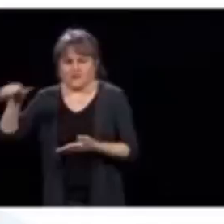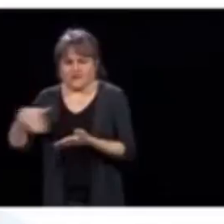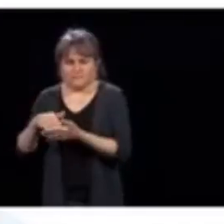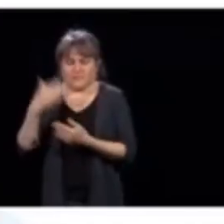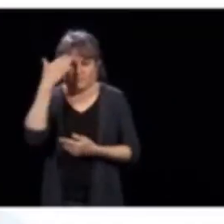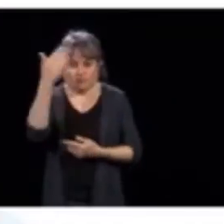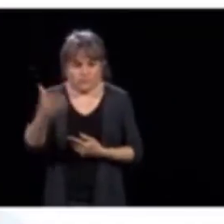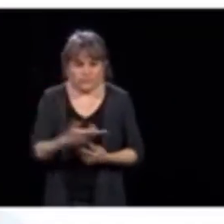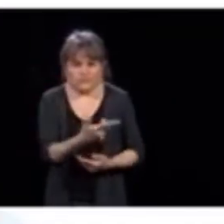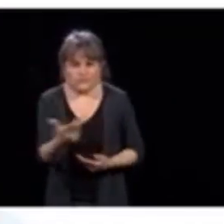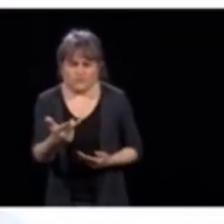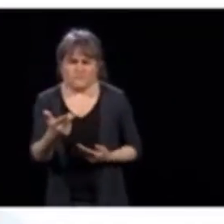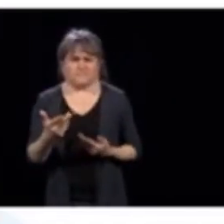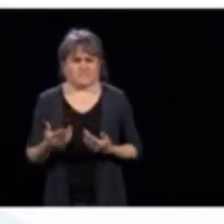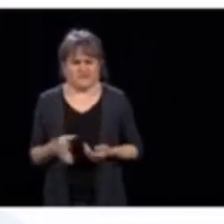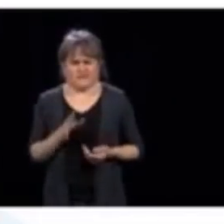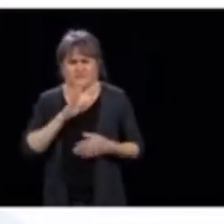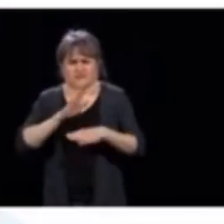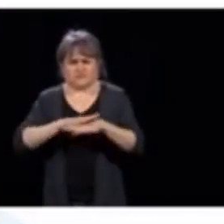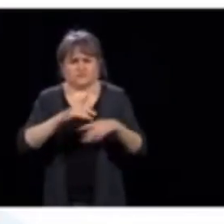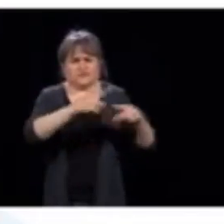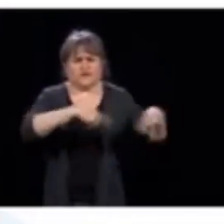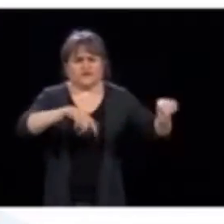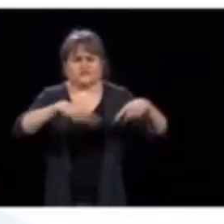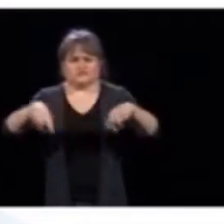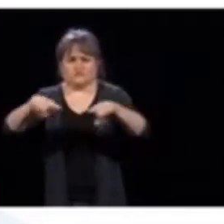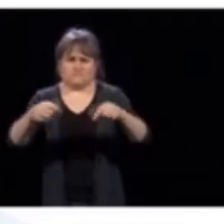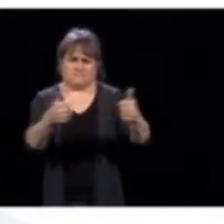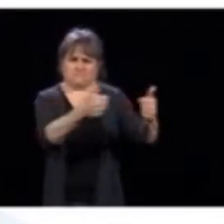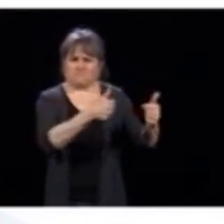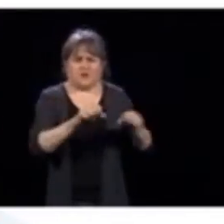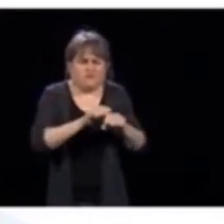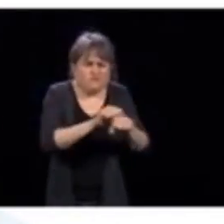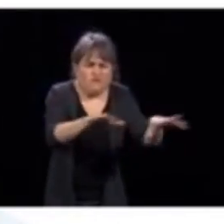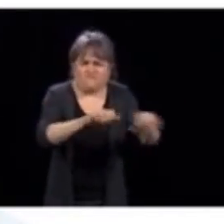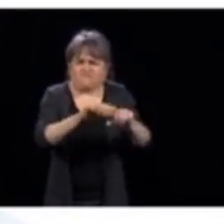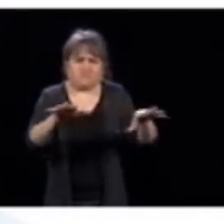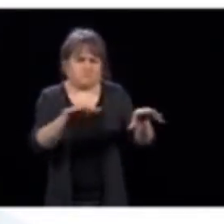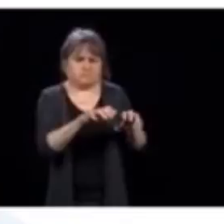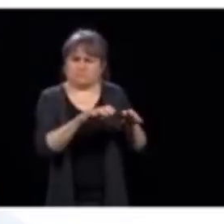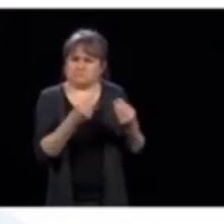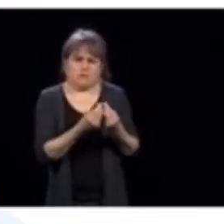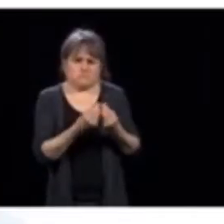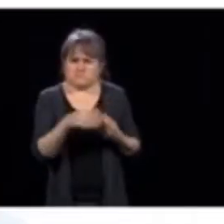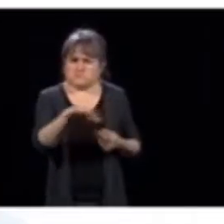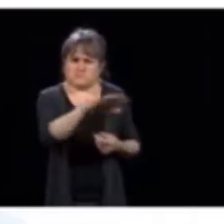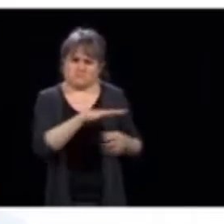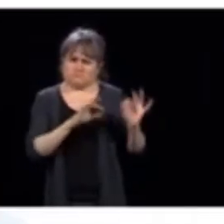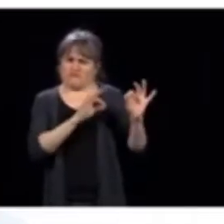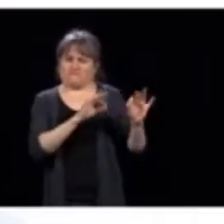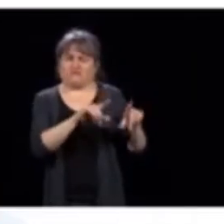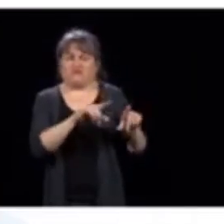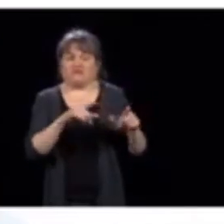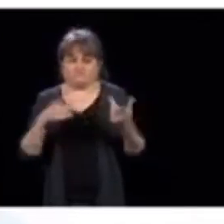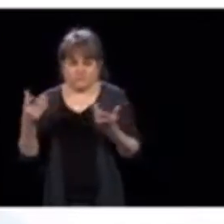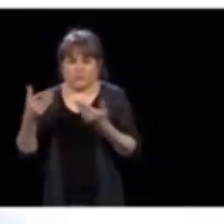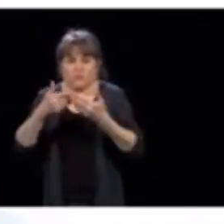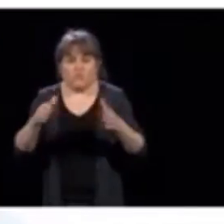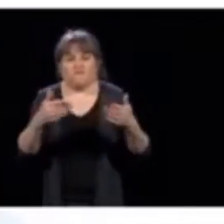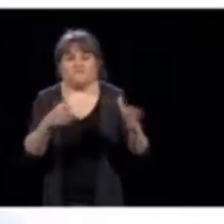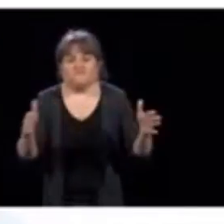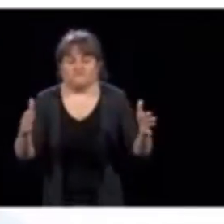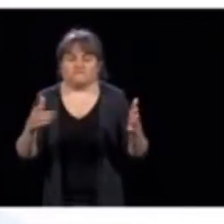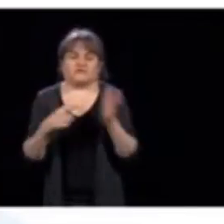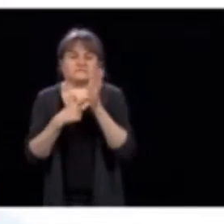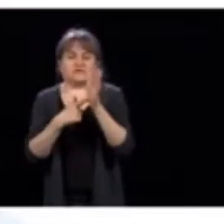Plusieurs régions sont donc, vous l'avez dit, très peu touchées par le coronavirus. Est-ce que le déconfinement et la